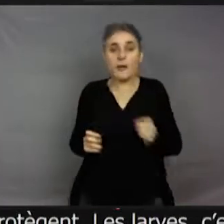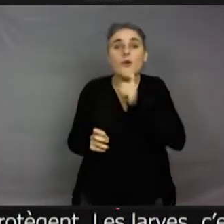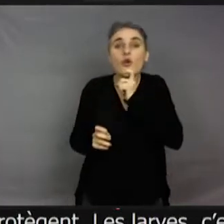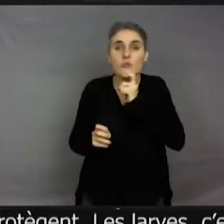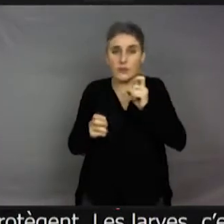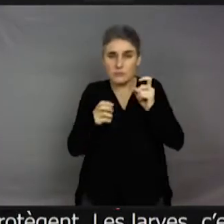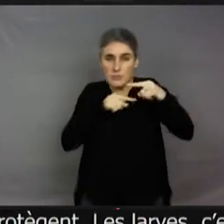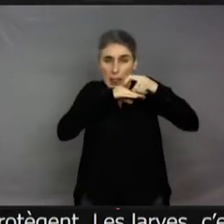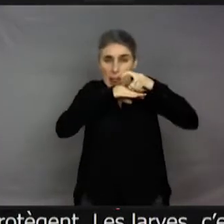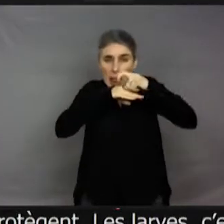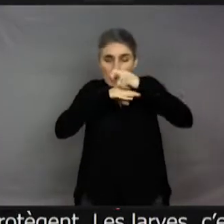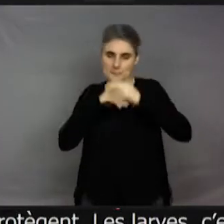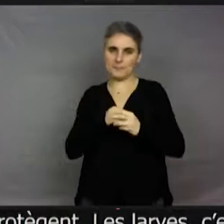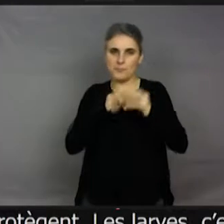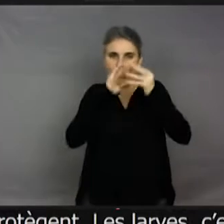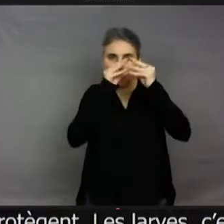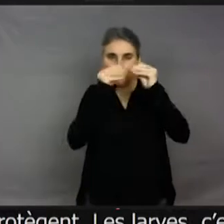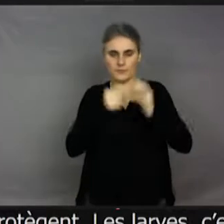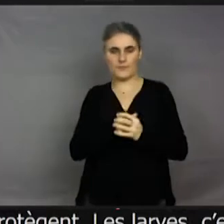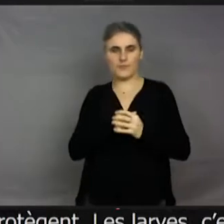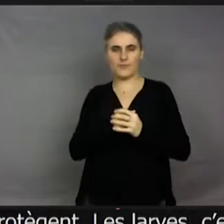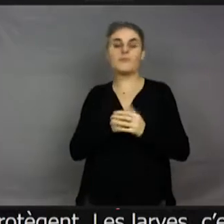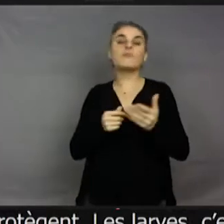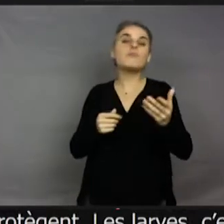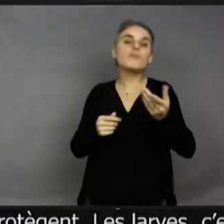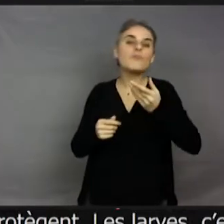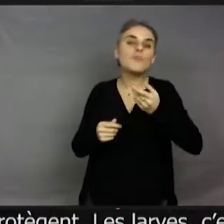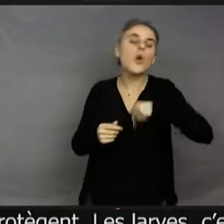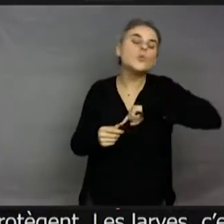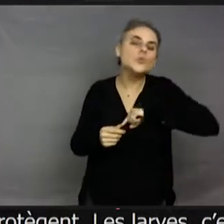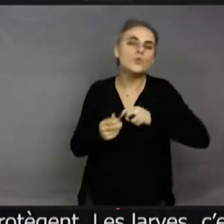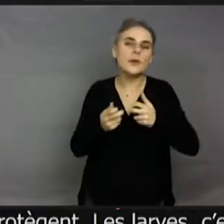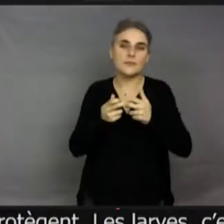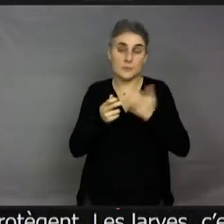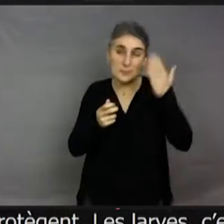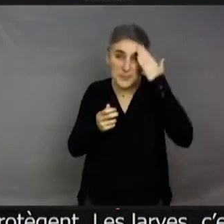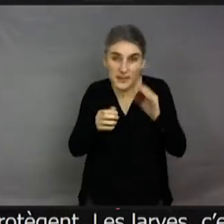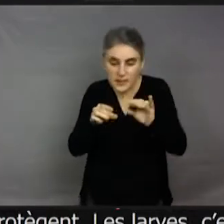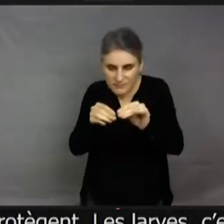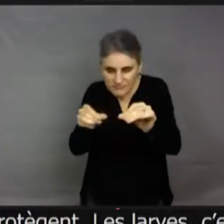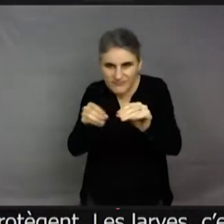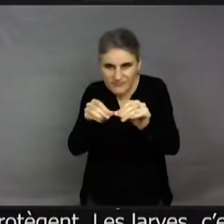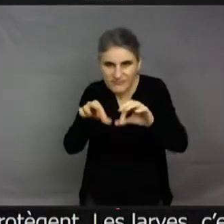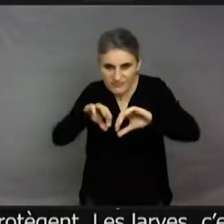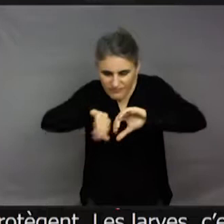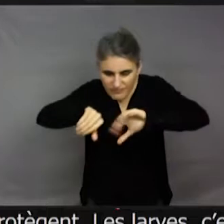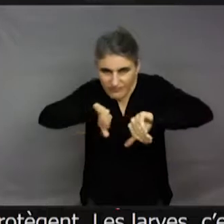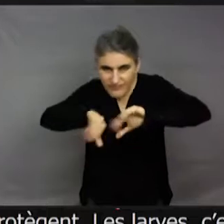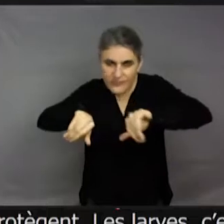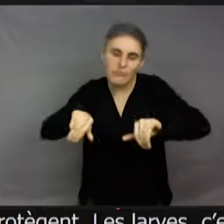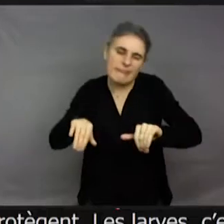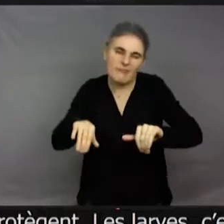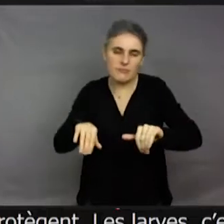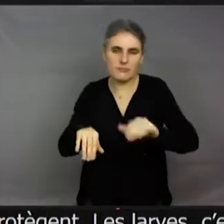Et quand on cherche, alors, ça, on le fait, on essaye de pas trop le... Parce que sinon, ça détruit un peu le mucus. Mais on va à'intérieur pour montrer qu'il à l'intérieur des petits